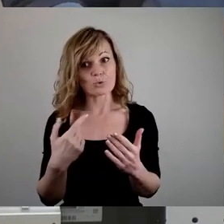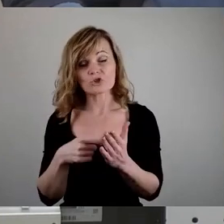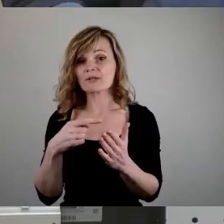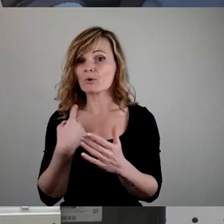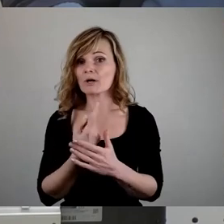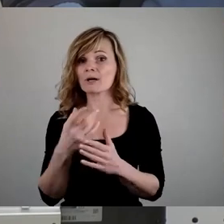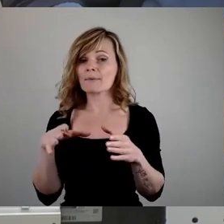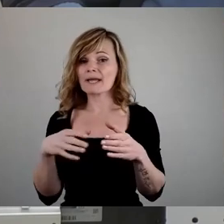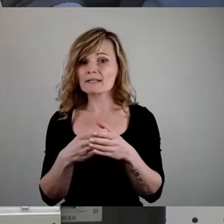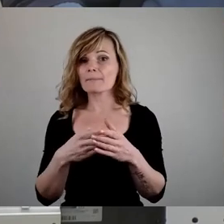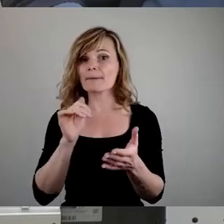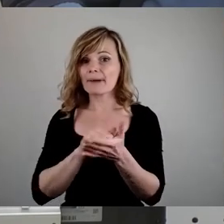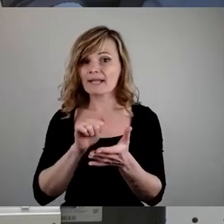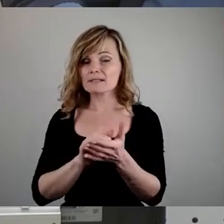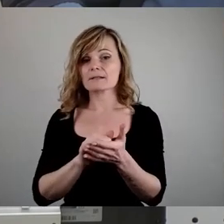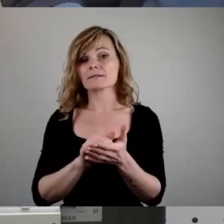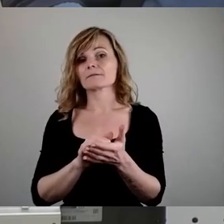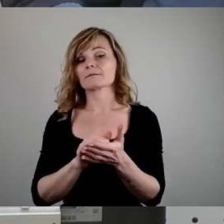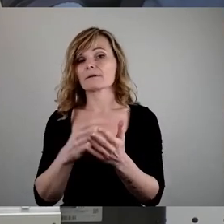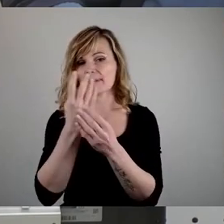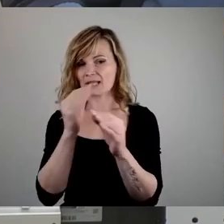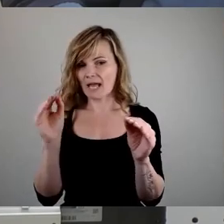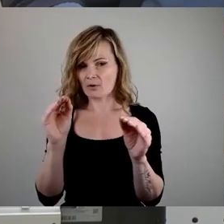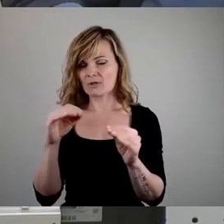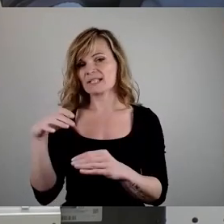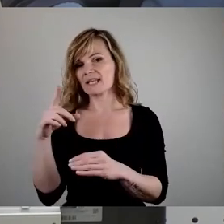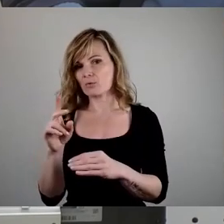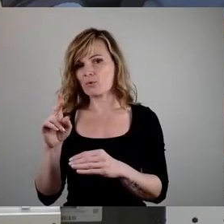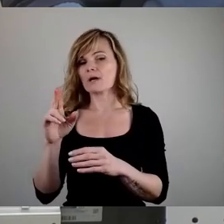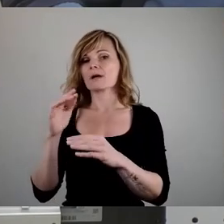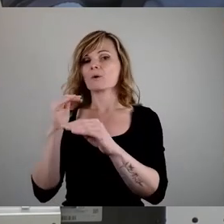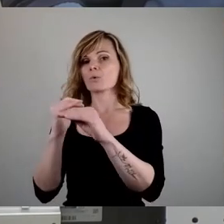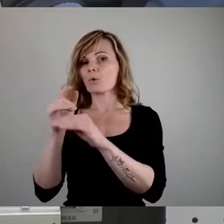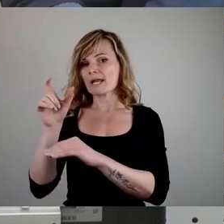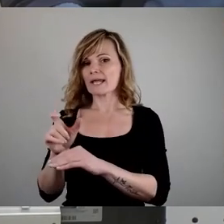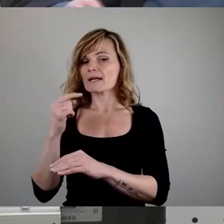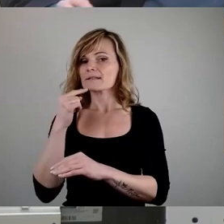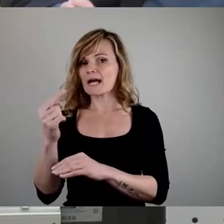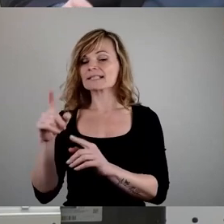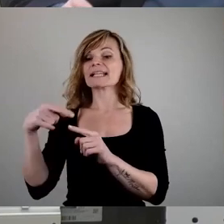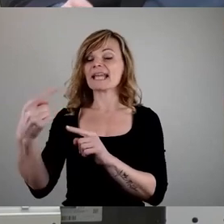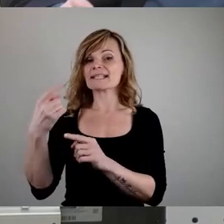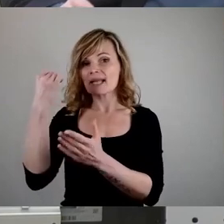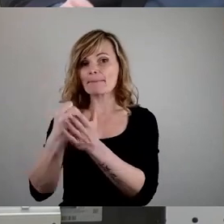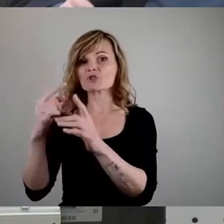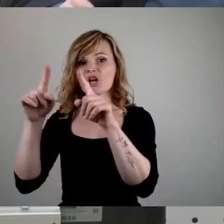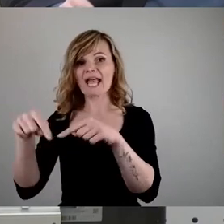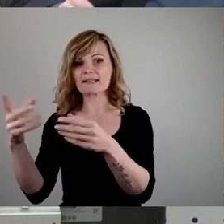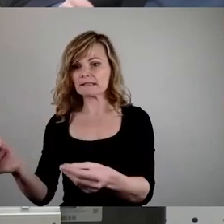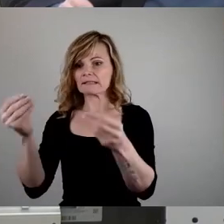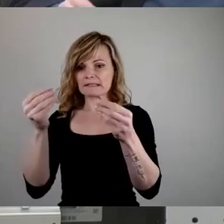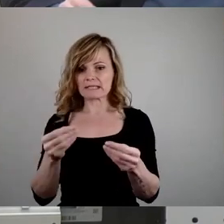Pressemitteilung. Der CDU-Kollege wurde zum Beispiel zitiert mit, der nächste Bescheid kann angstfrei geöffnet werden.